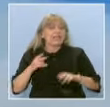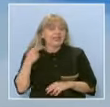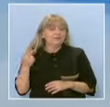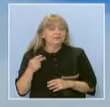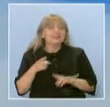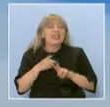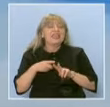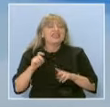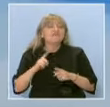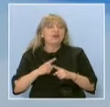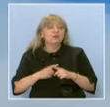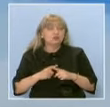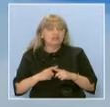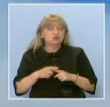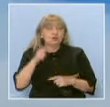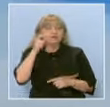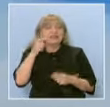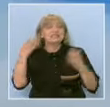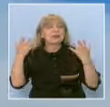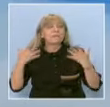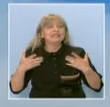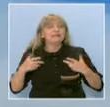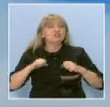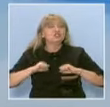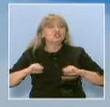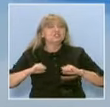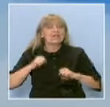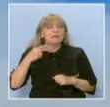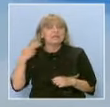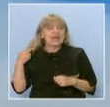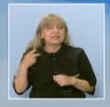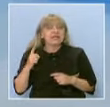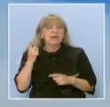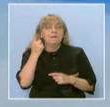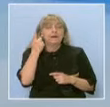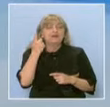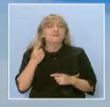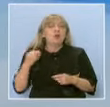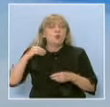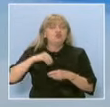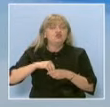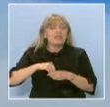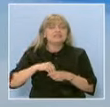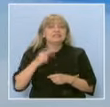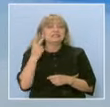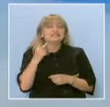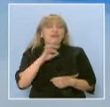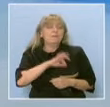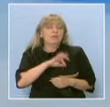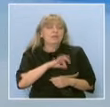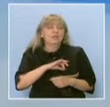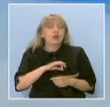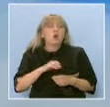Ивайло Христоф от Варненската математическа гимназия е първият участник с две победи в Олимпиадата по философия.